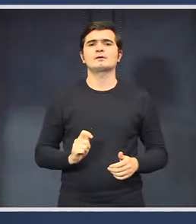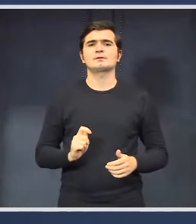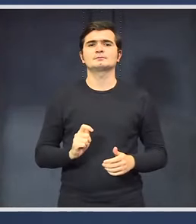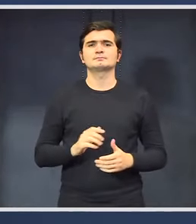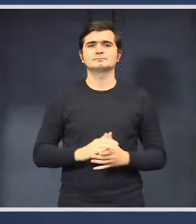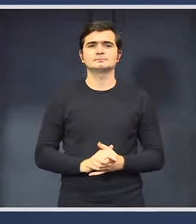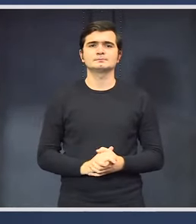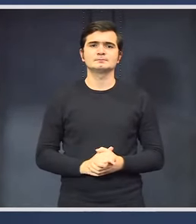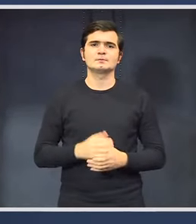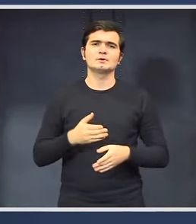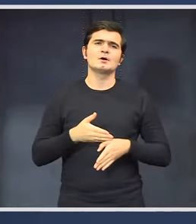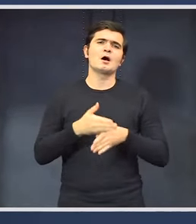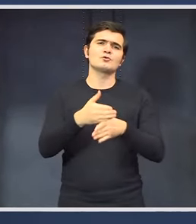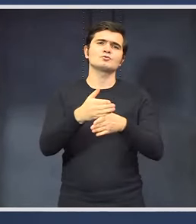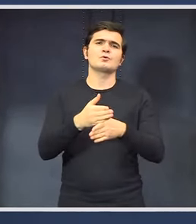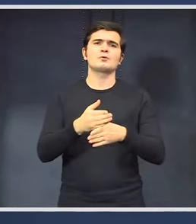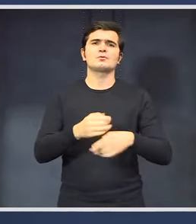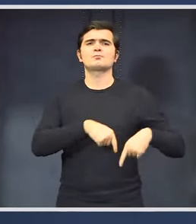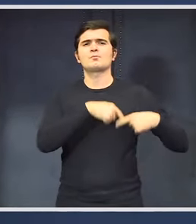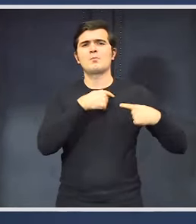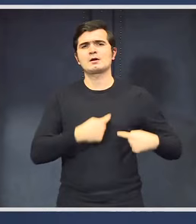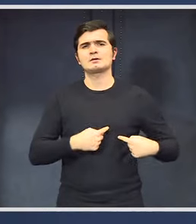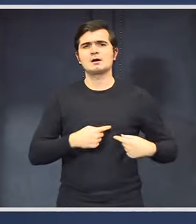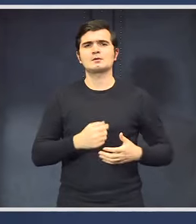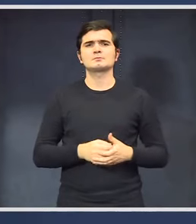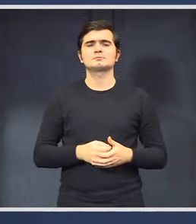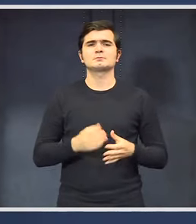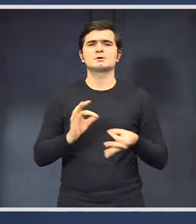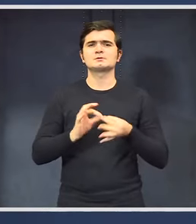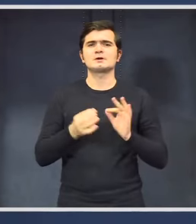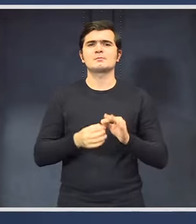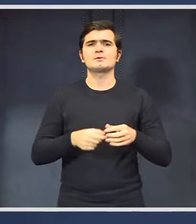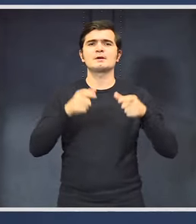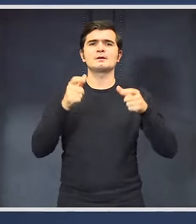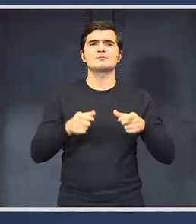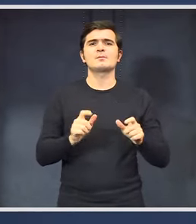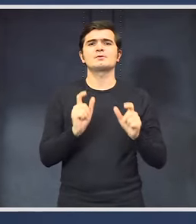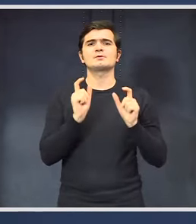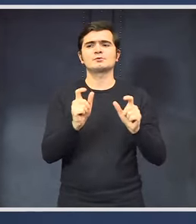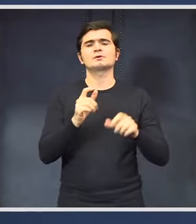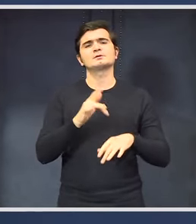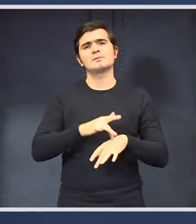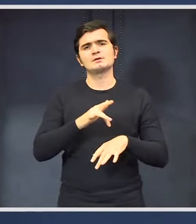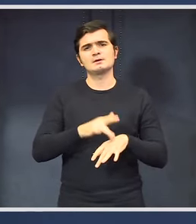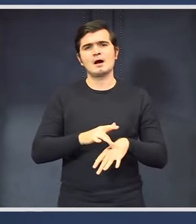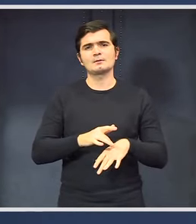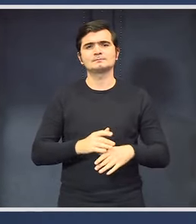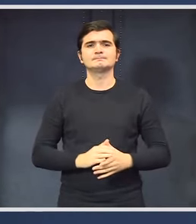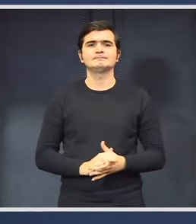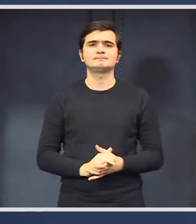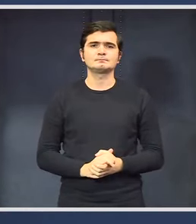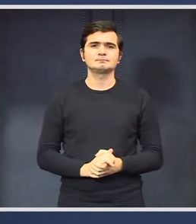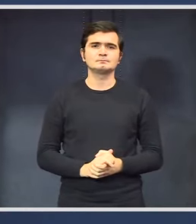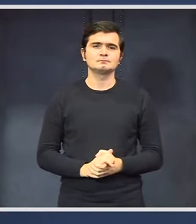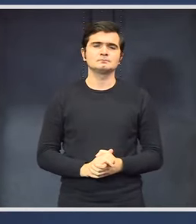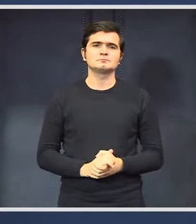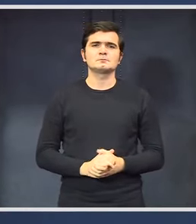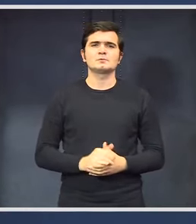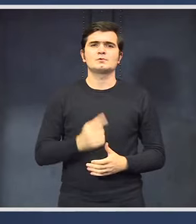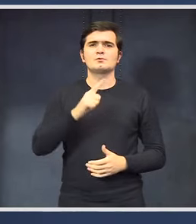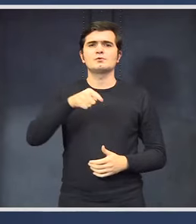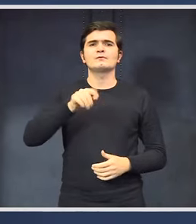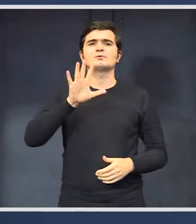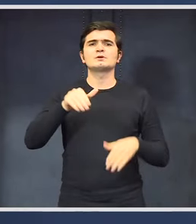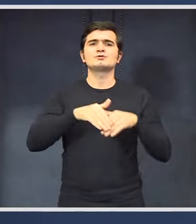ajutorul umanitar în primă fază va consta în echipamente de protecție medicală, respectiv 1,5 milioane